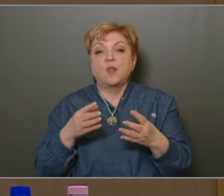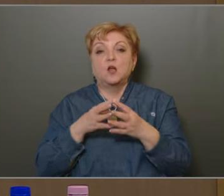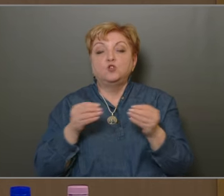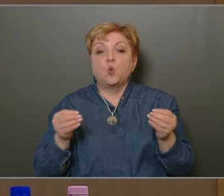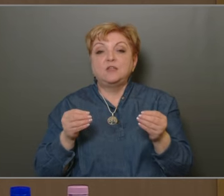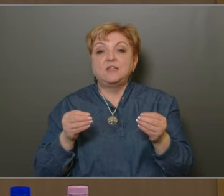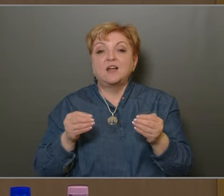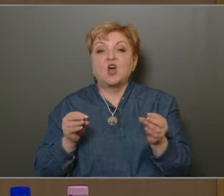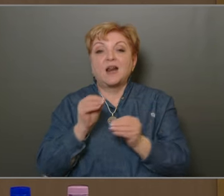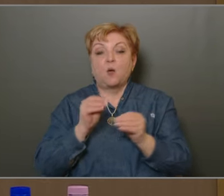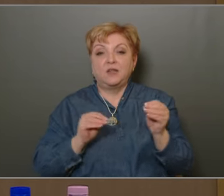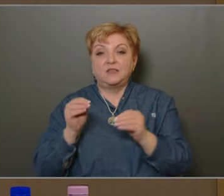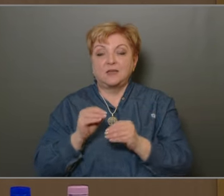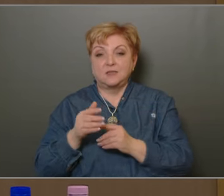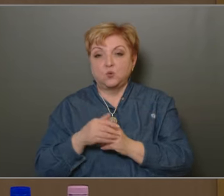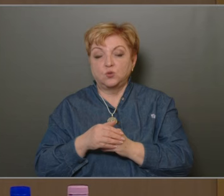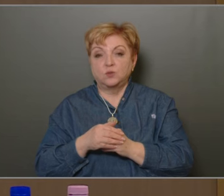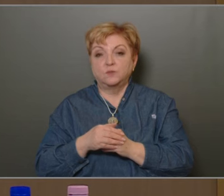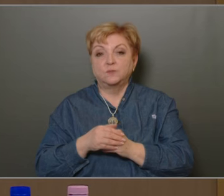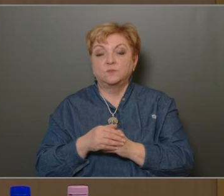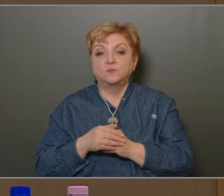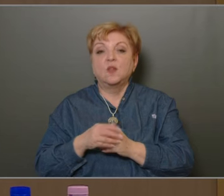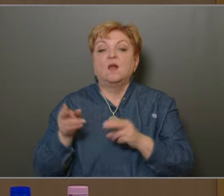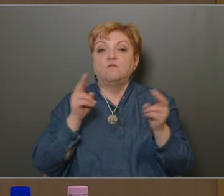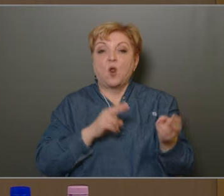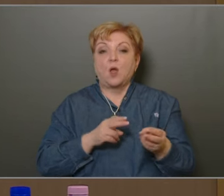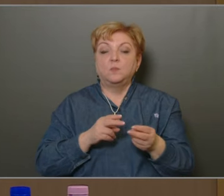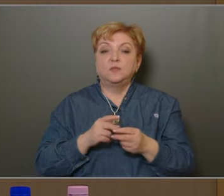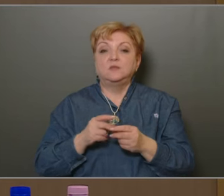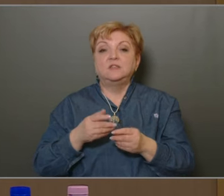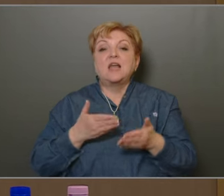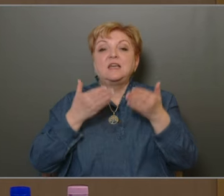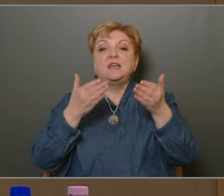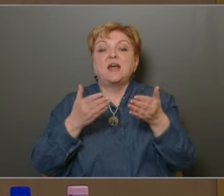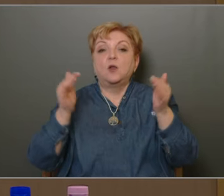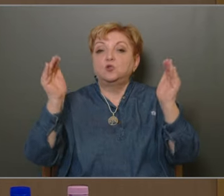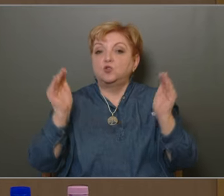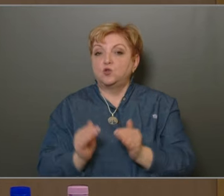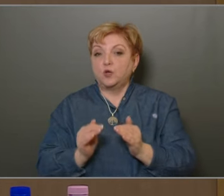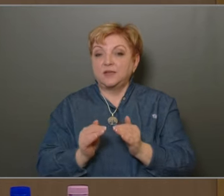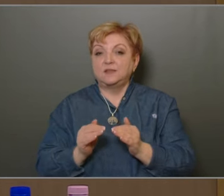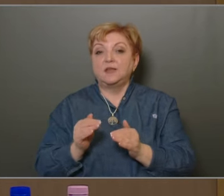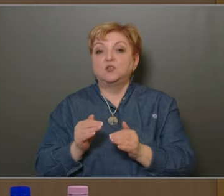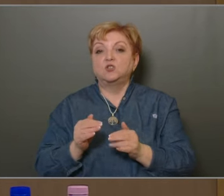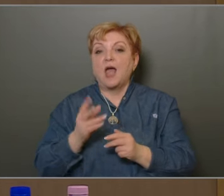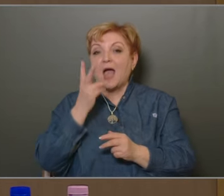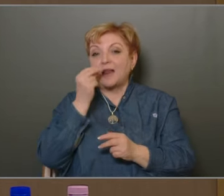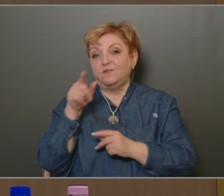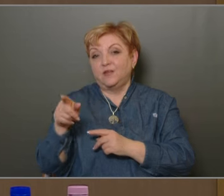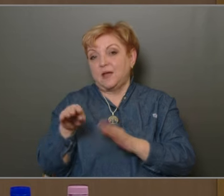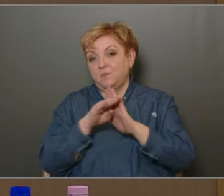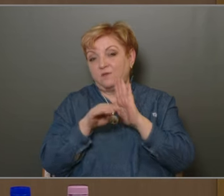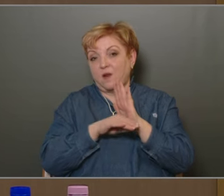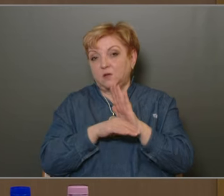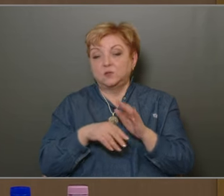a gyógyítás és rehabilitáció egészségügyi szereppállásával, valamint a kínálat csökkentést rendvilámi feladatkörrel. Az